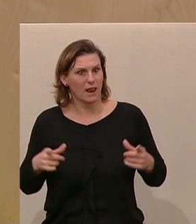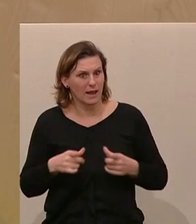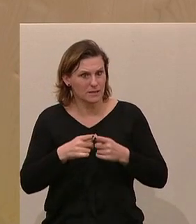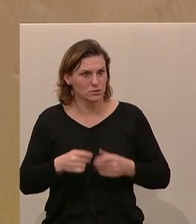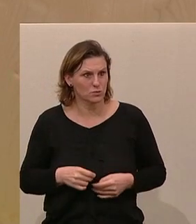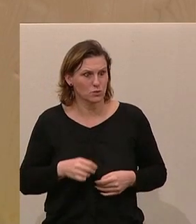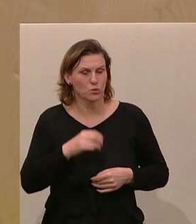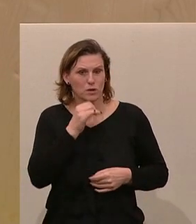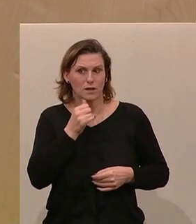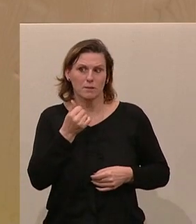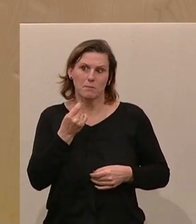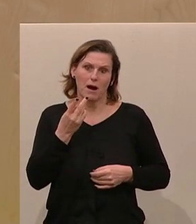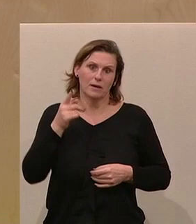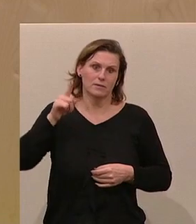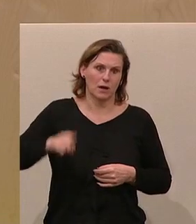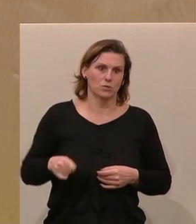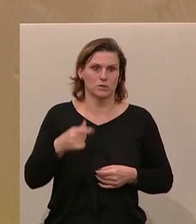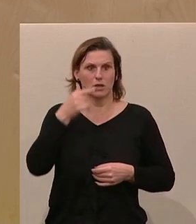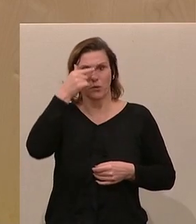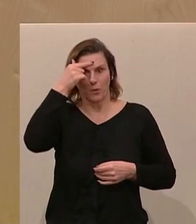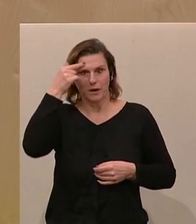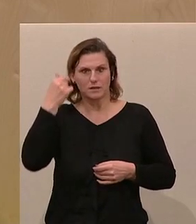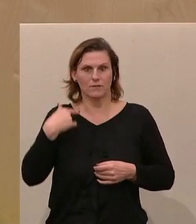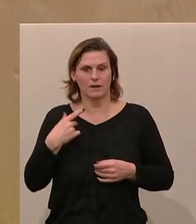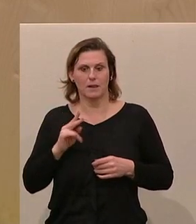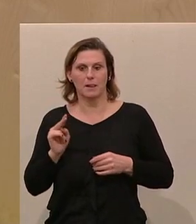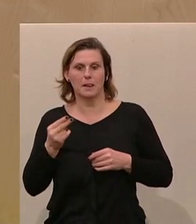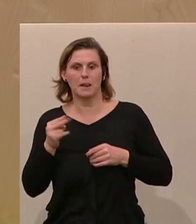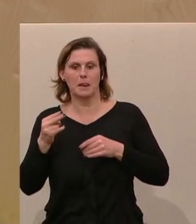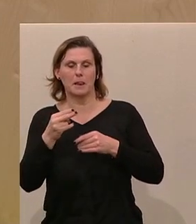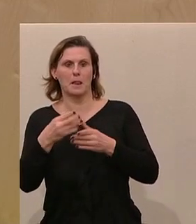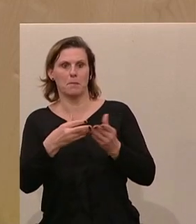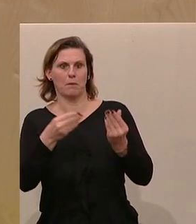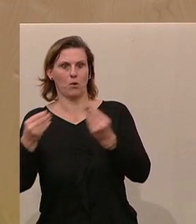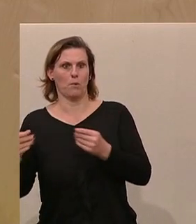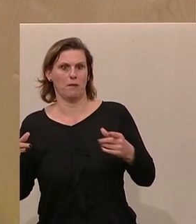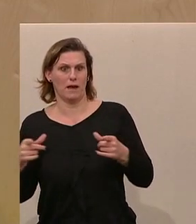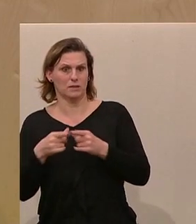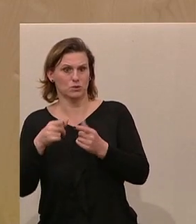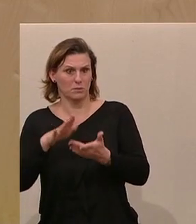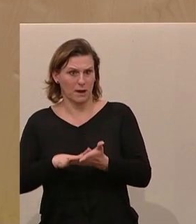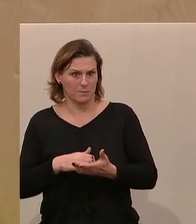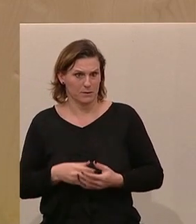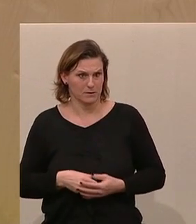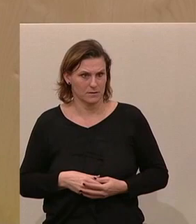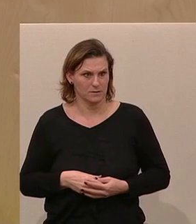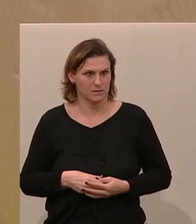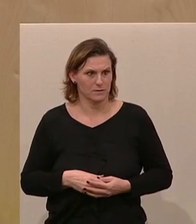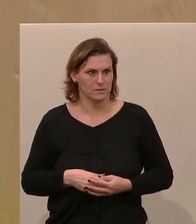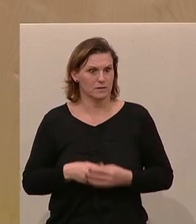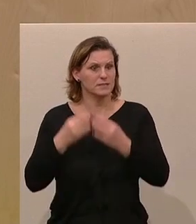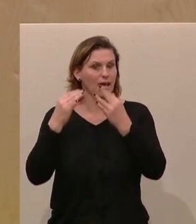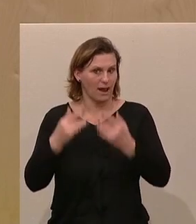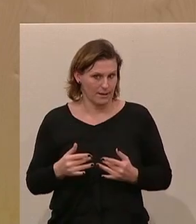Zehntausende, die sich diese Leistungen erschlichen haben und nach wie vor erschleichen. Und jetzt komme ich auch zu den